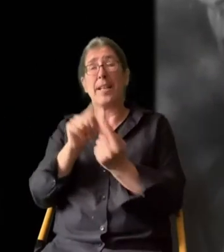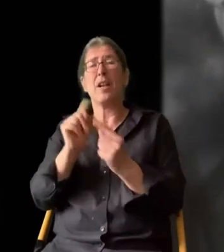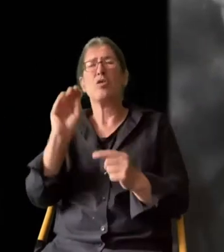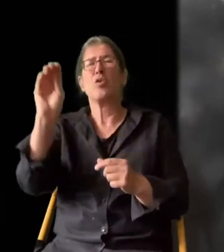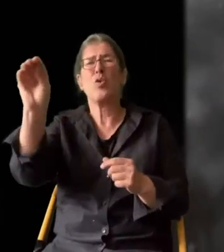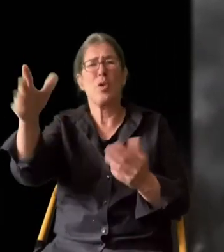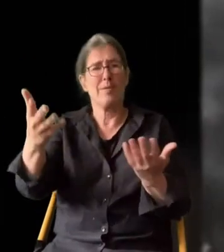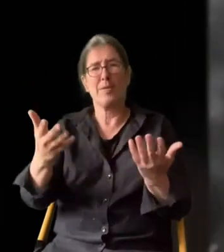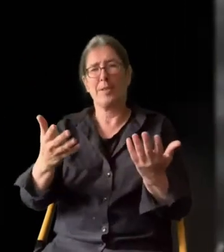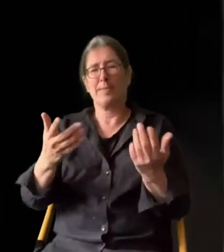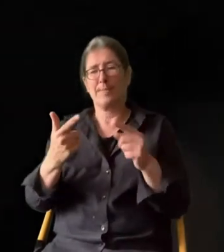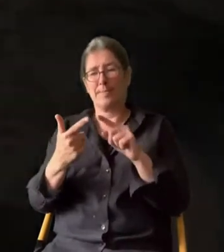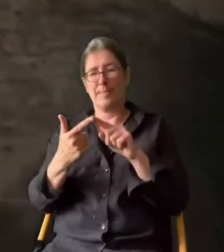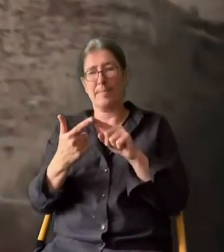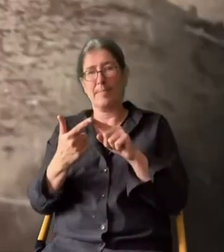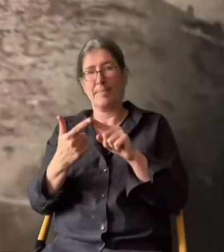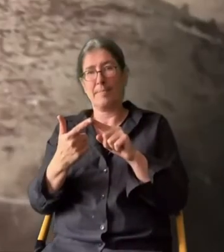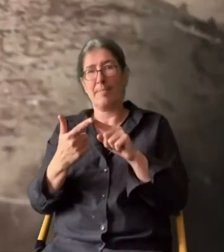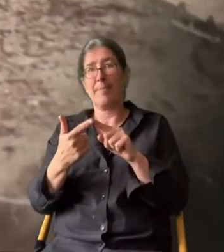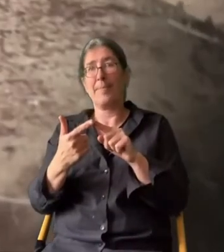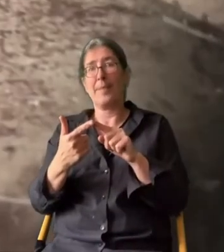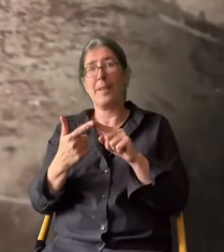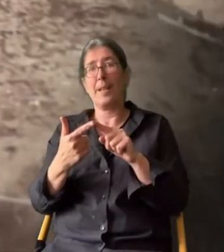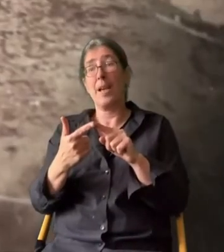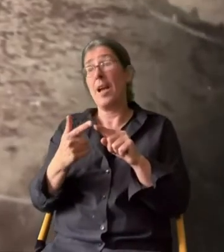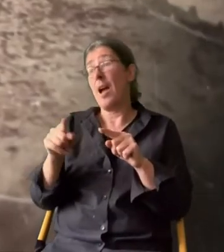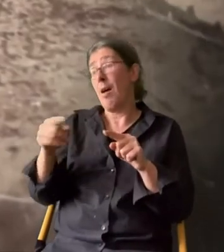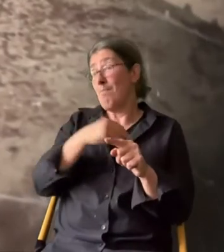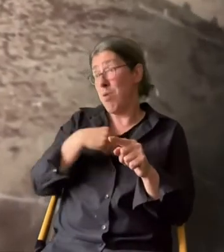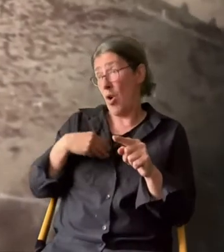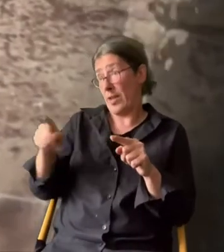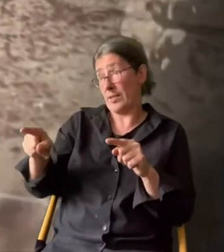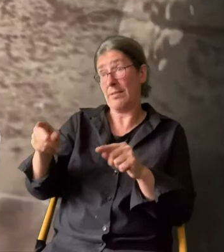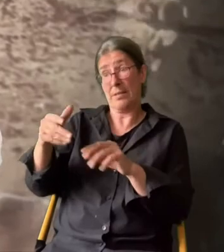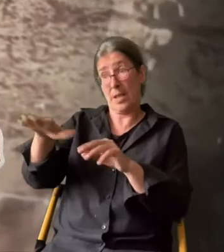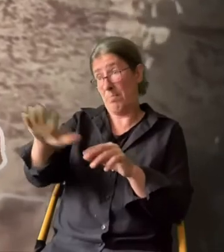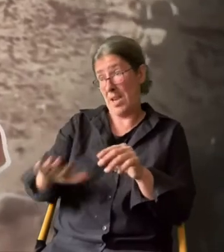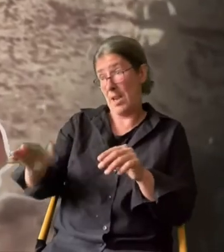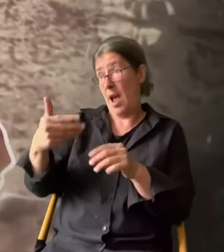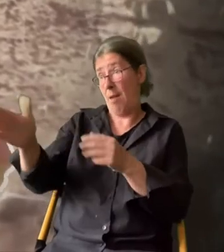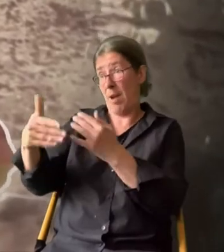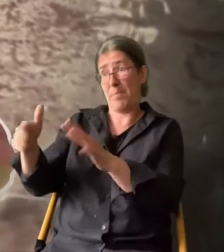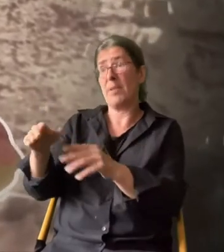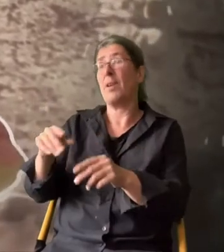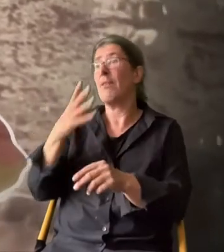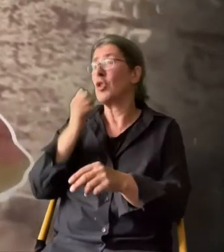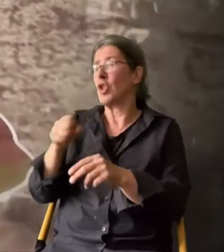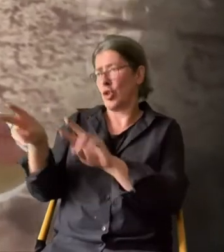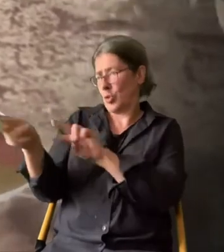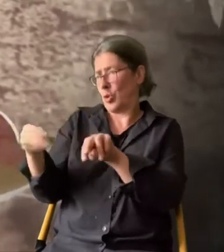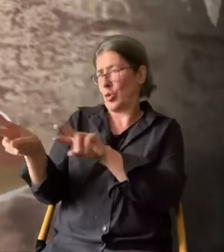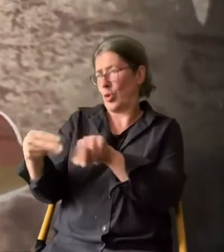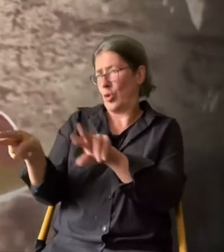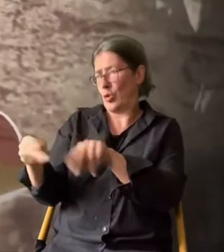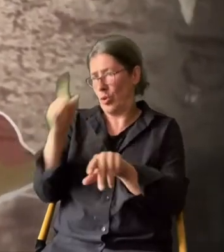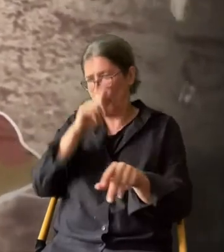andere Ziel, das noch in weiter Ferne liegt, soll die Wiedergewinnung aller an Polen abgetretenen Gebiete sein.